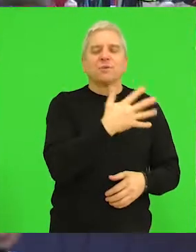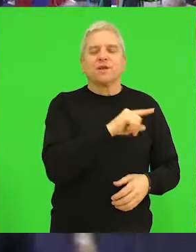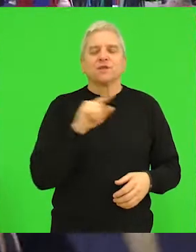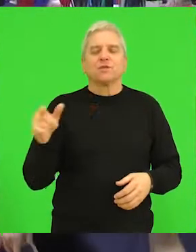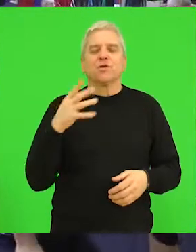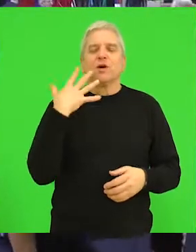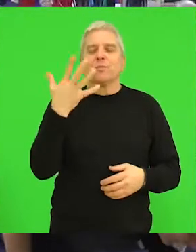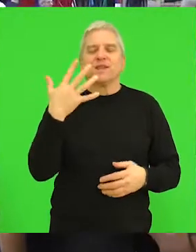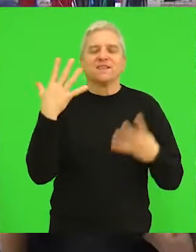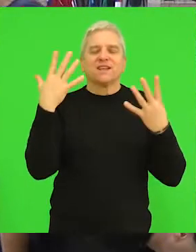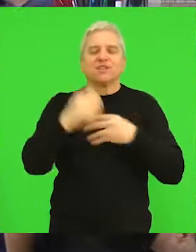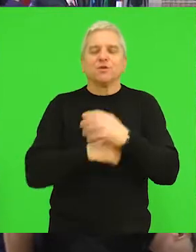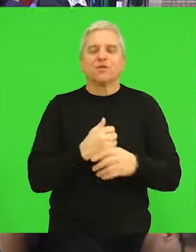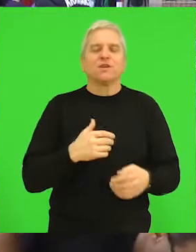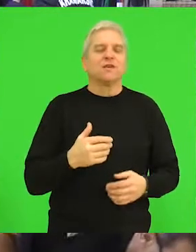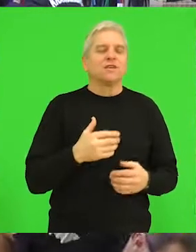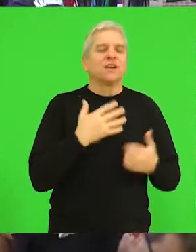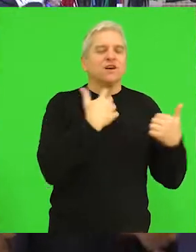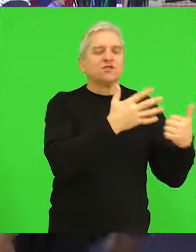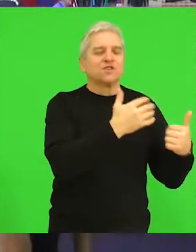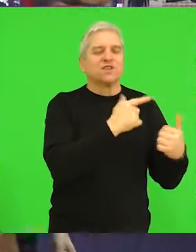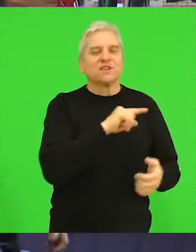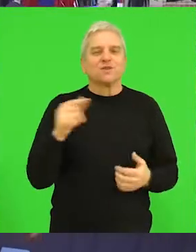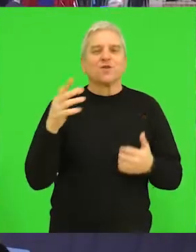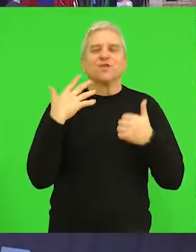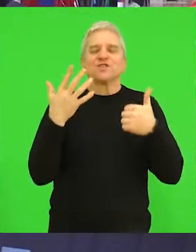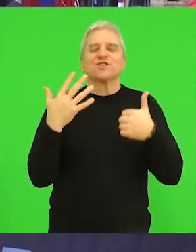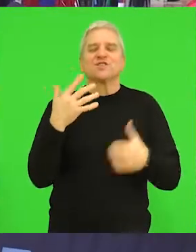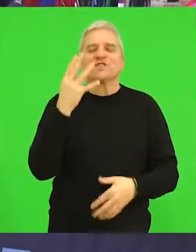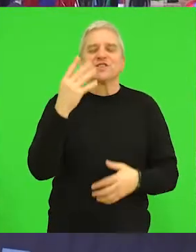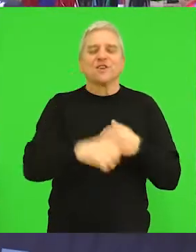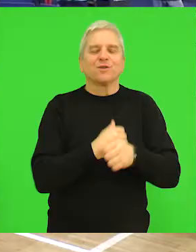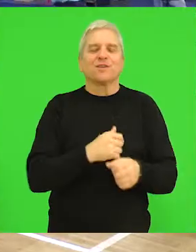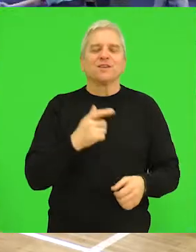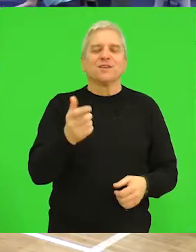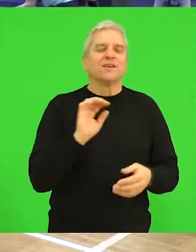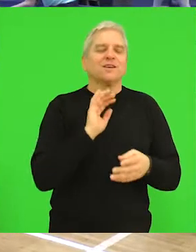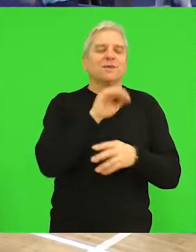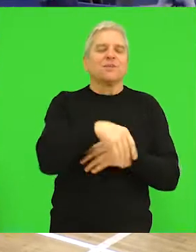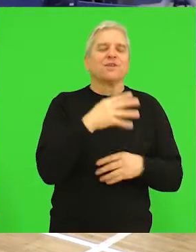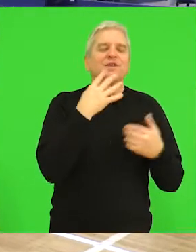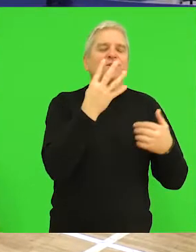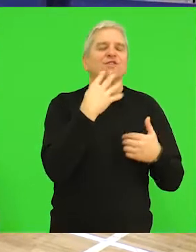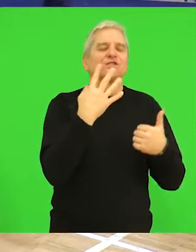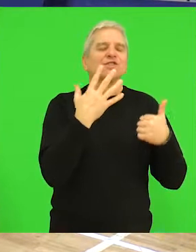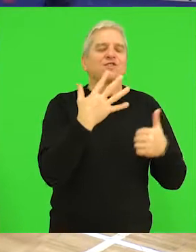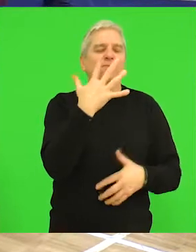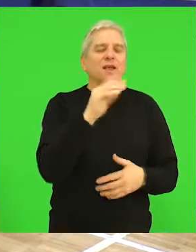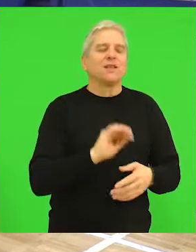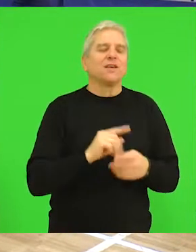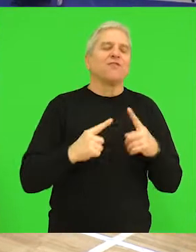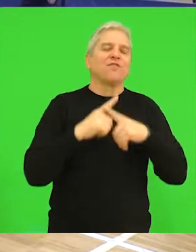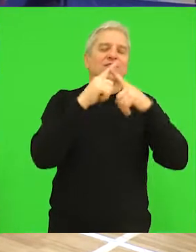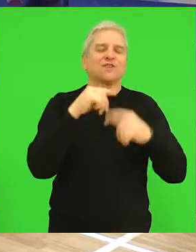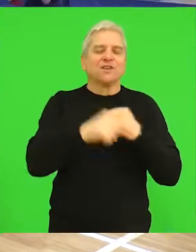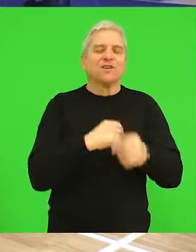50 do 59 godina kategorija od 60 do 64 godine i kategorija 65 plus godina